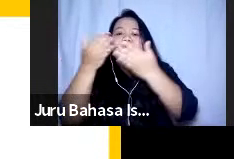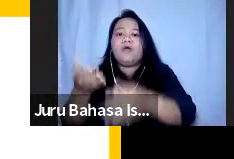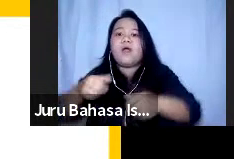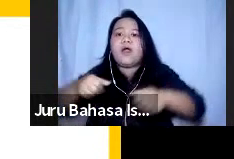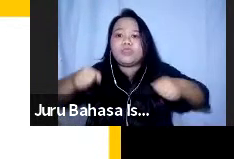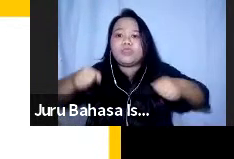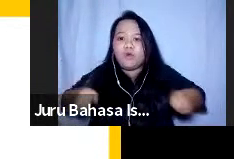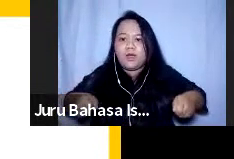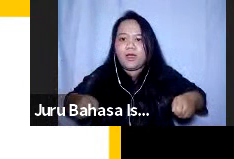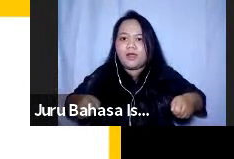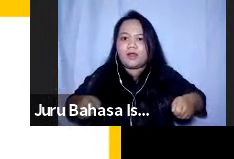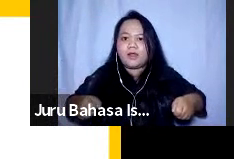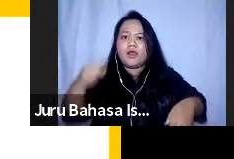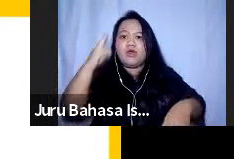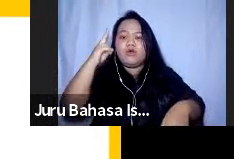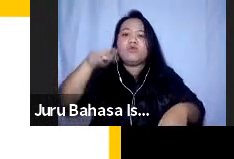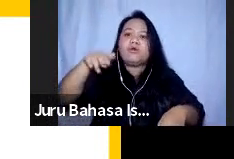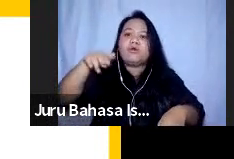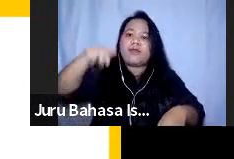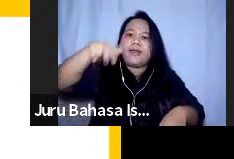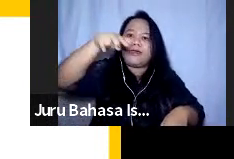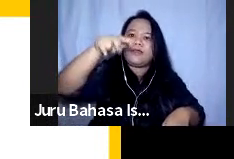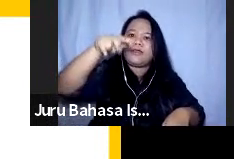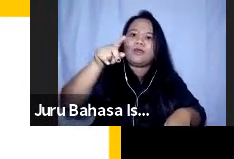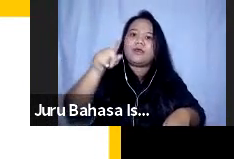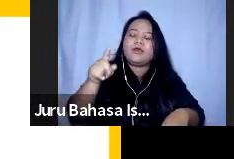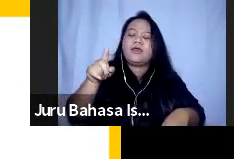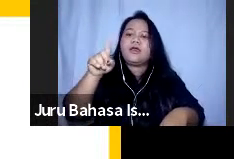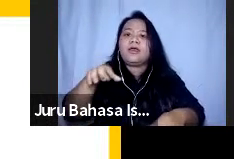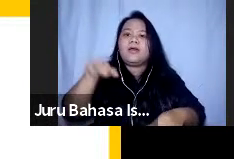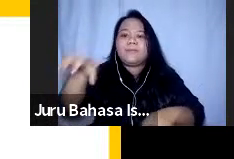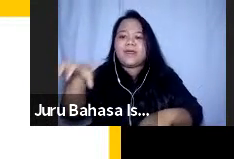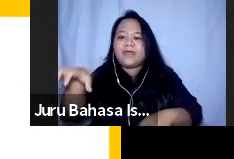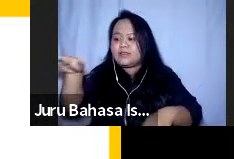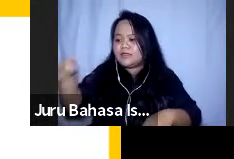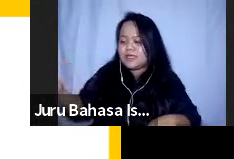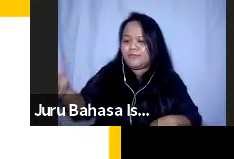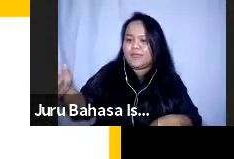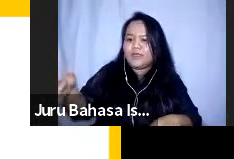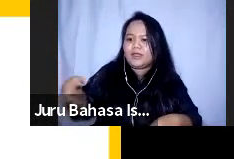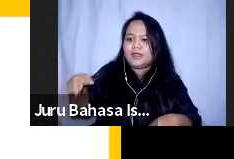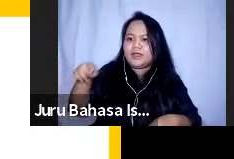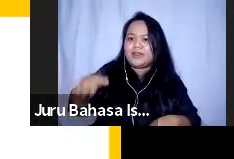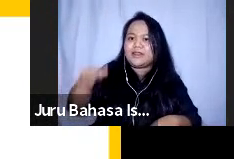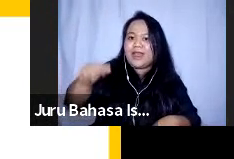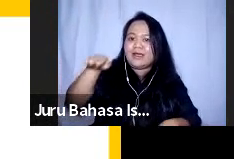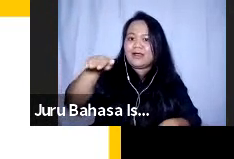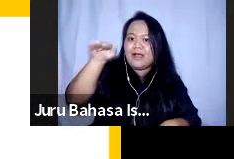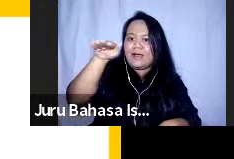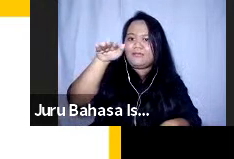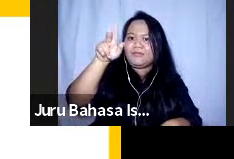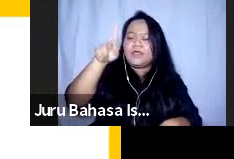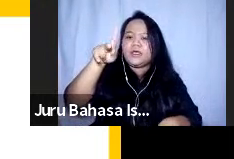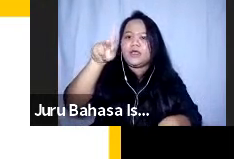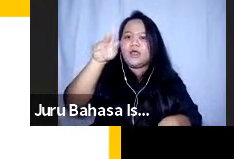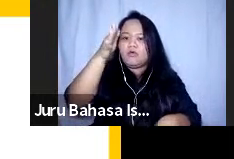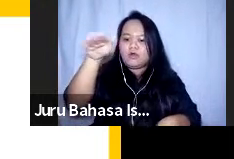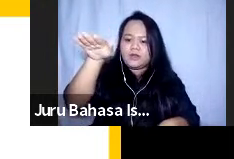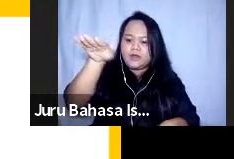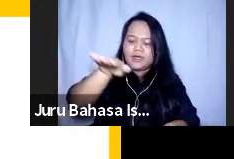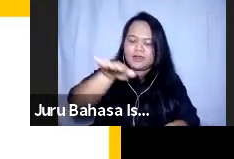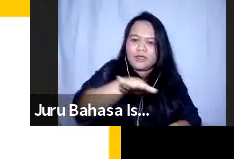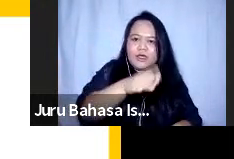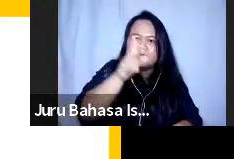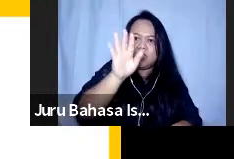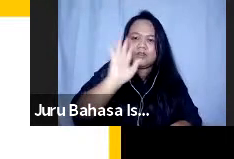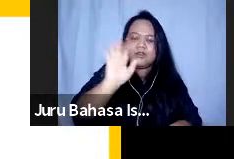karena untuk naik tangga saya berpegangan di samping begitu di tangga gitu tapi manakala sudah datar saya akan bukan penggunakan